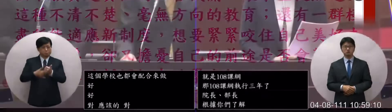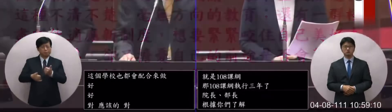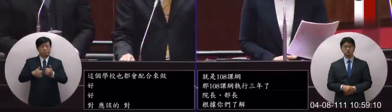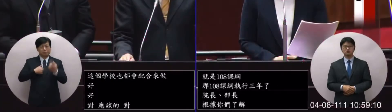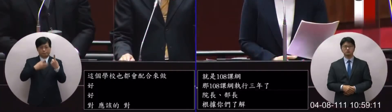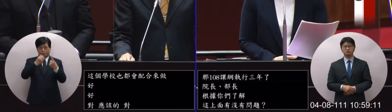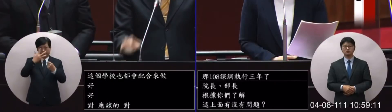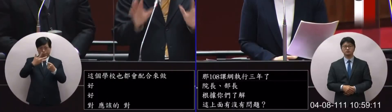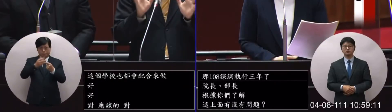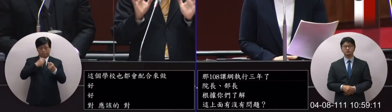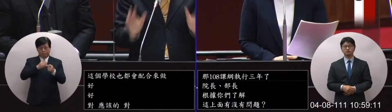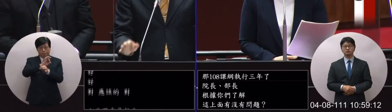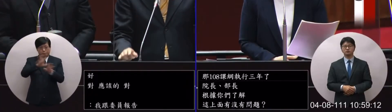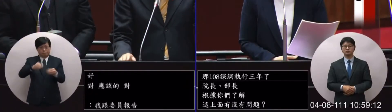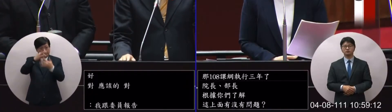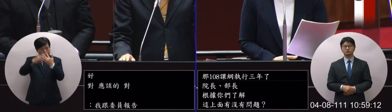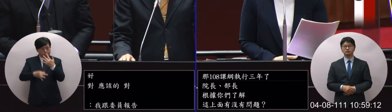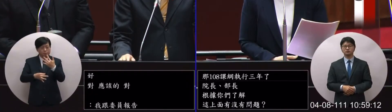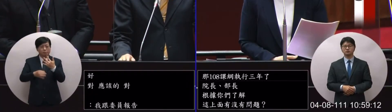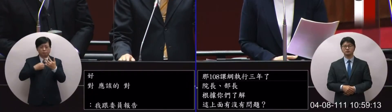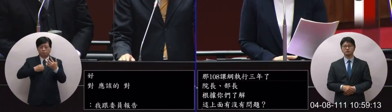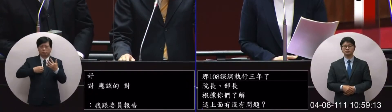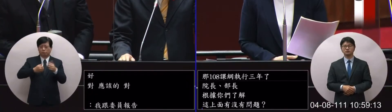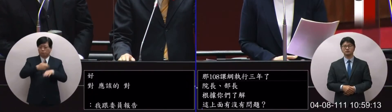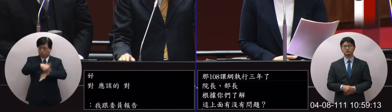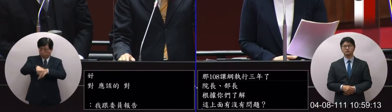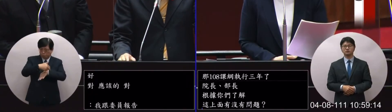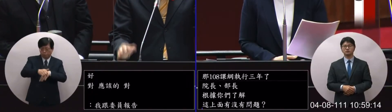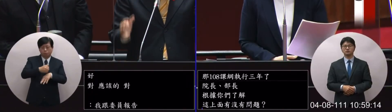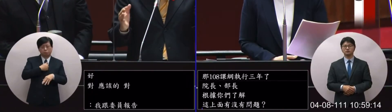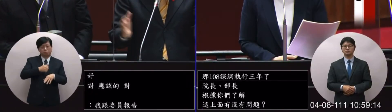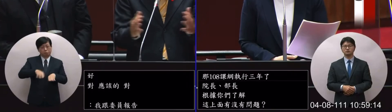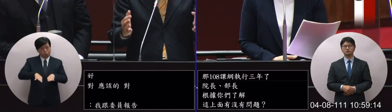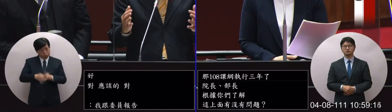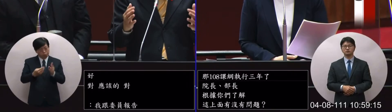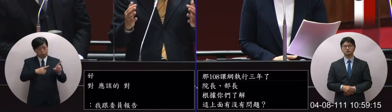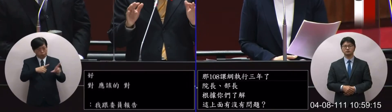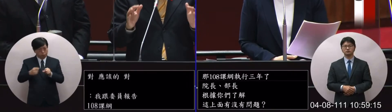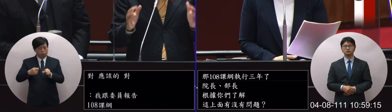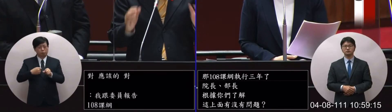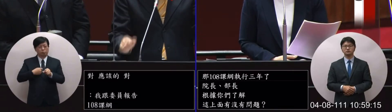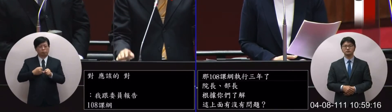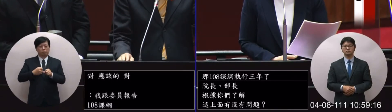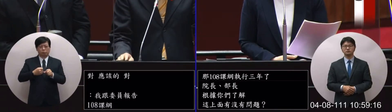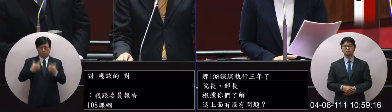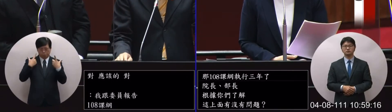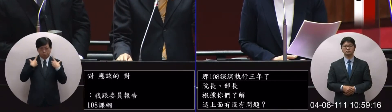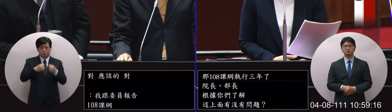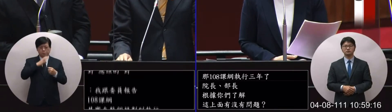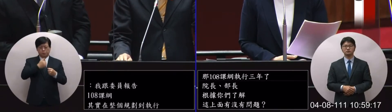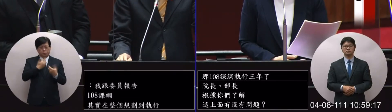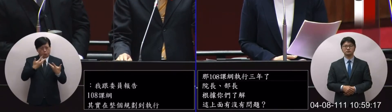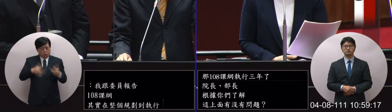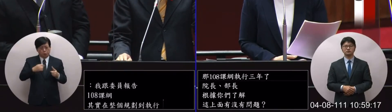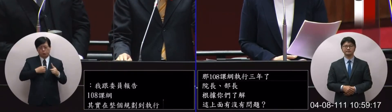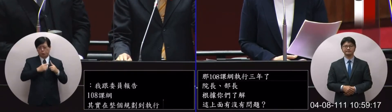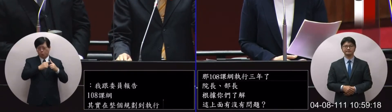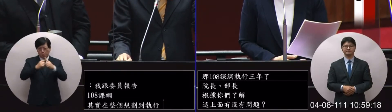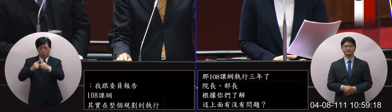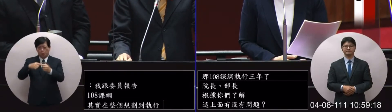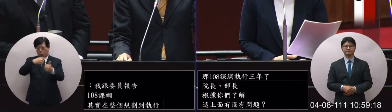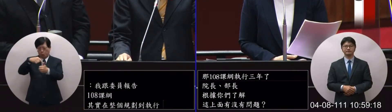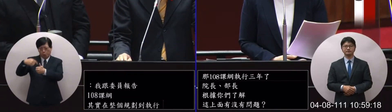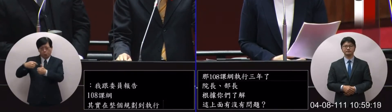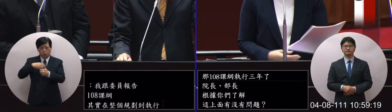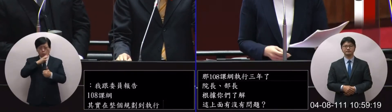108課綱其實在整個規劃到執行其實都是從第一線非常多的教育的